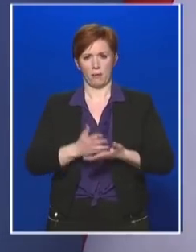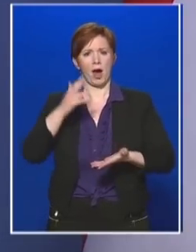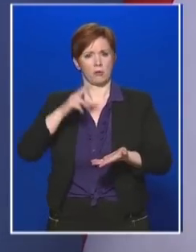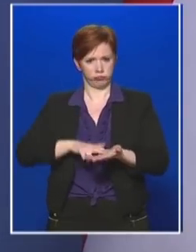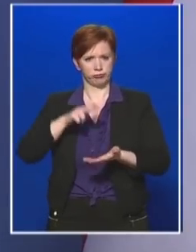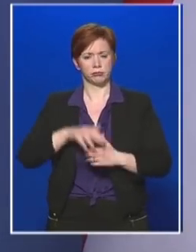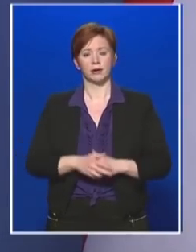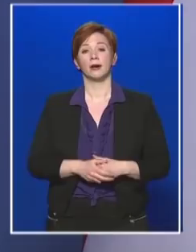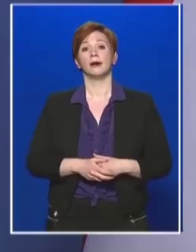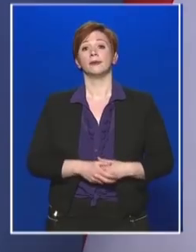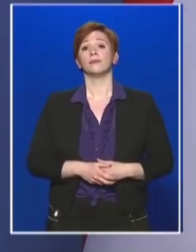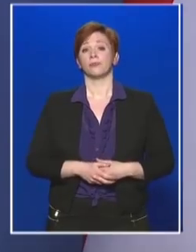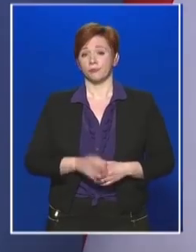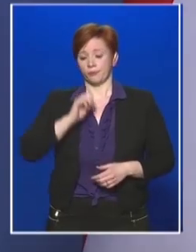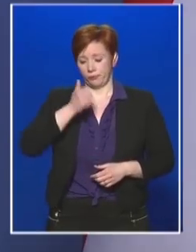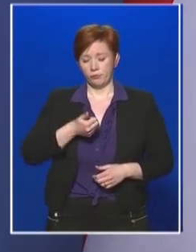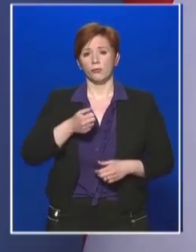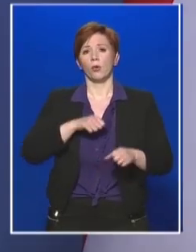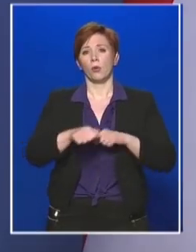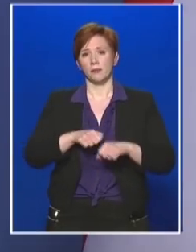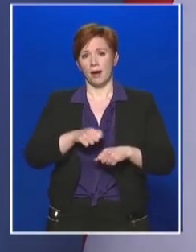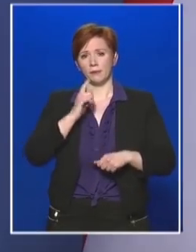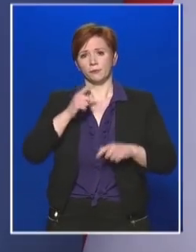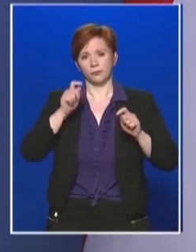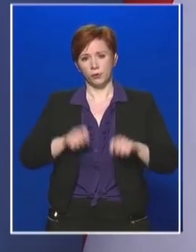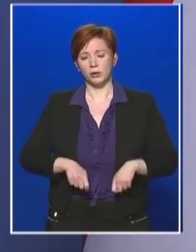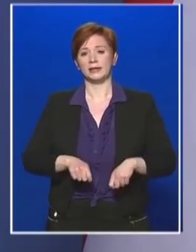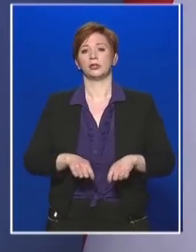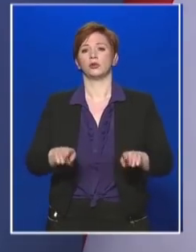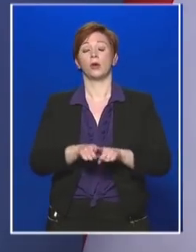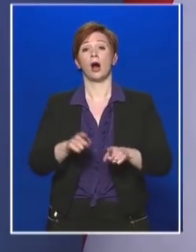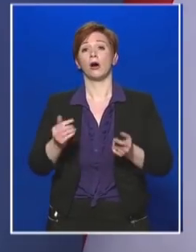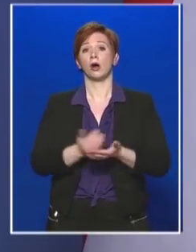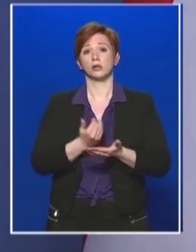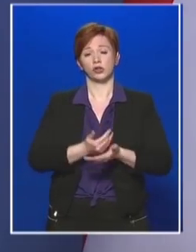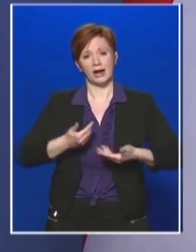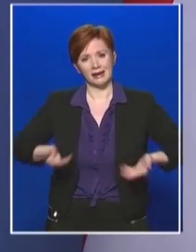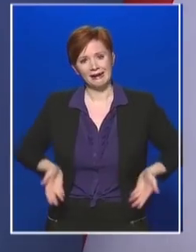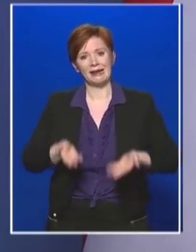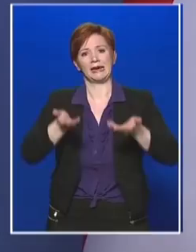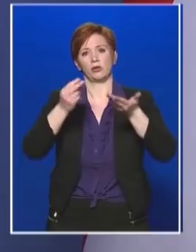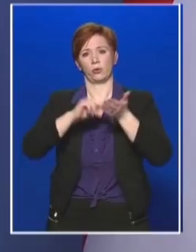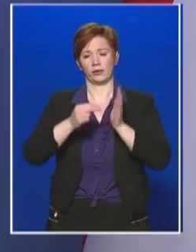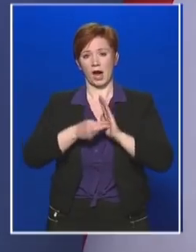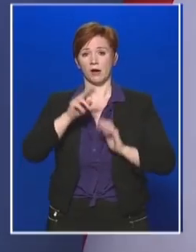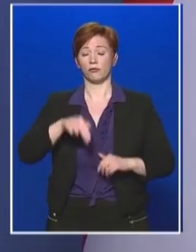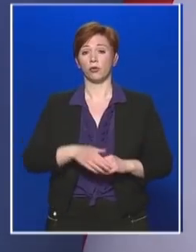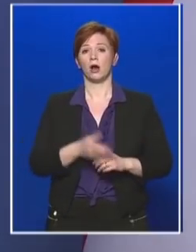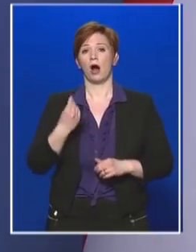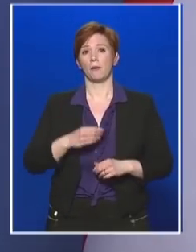a kormány döntést hoz egy olyan gazdaság élénkítő tervről is, amely a rendszerváltozás óta